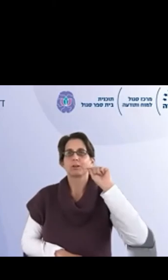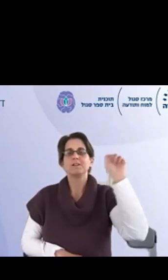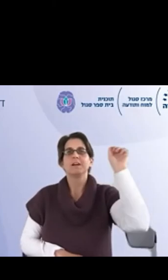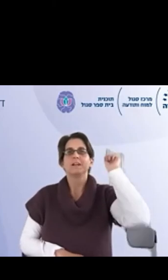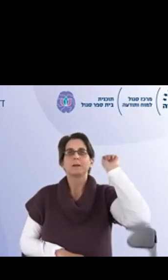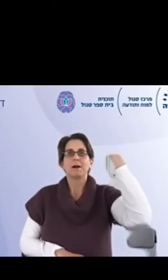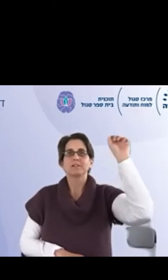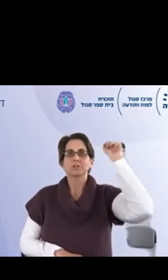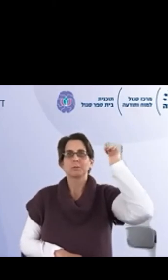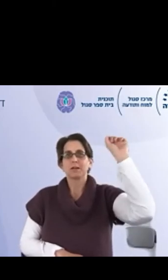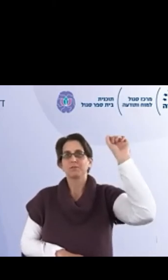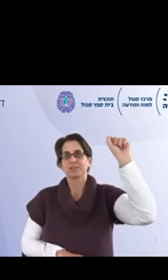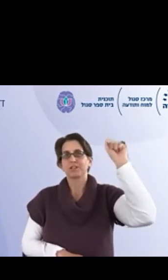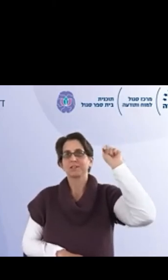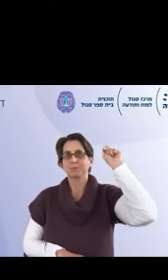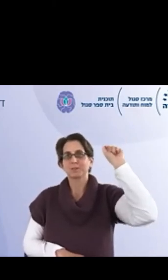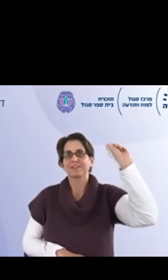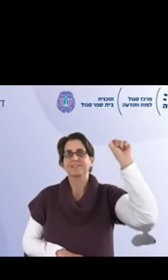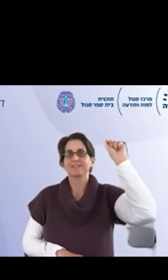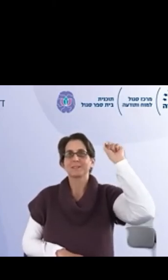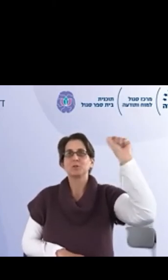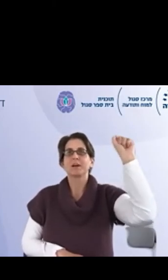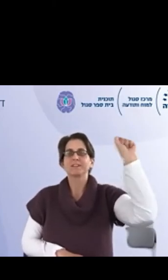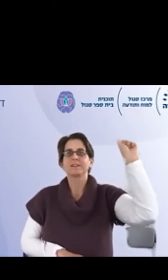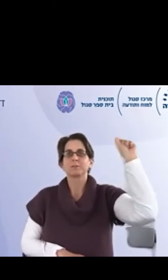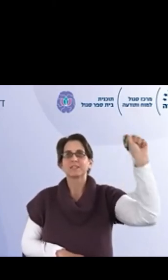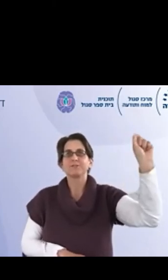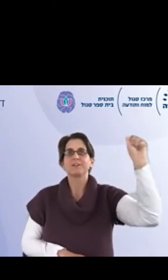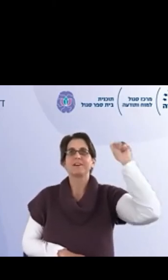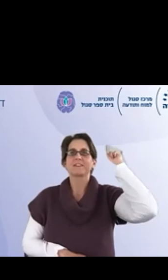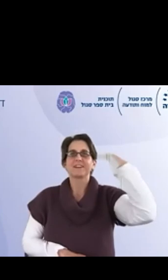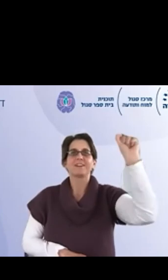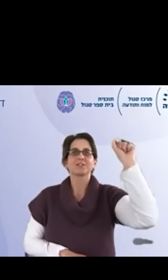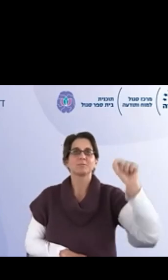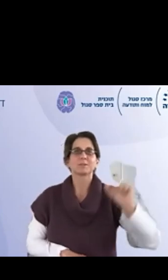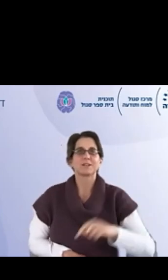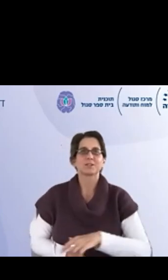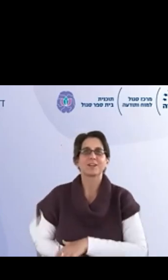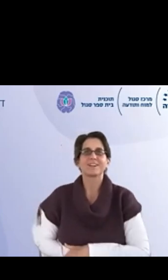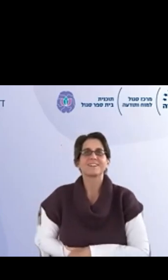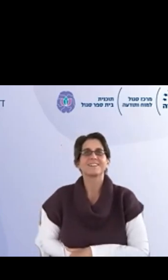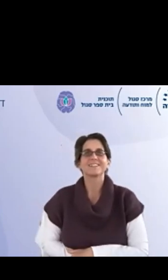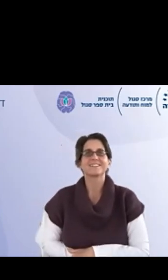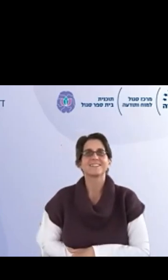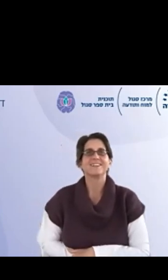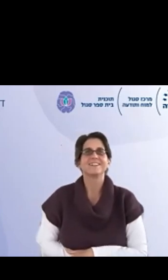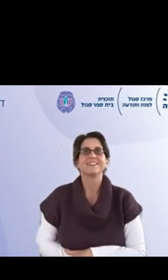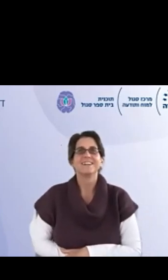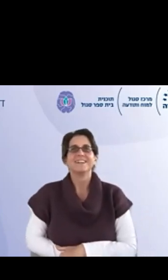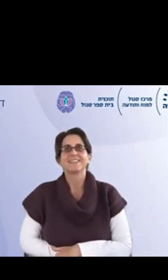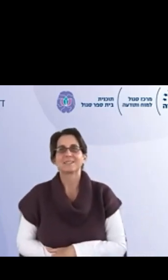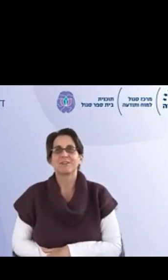הפדגוגיה. תמר, תרשמי לך בבקשה את המושג הזה, צילום רנדגן לבית ספר, כי נראה לי שזה מושג שהולך להיכנס